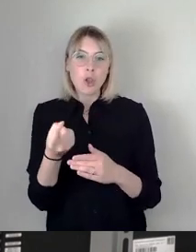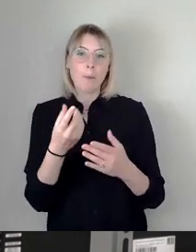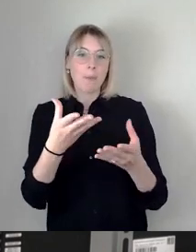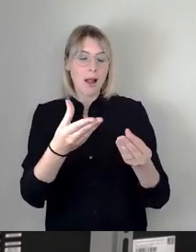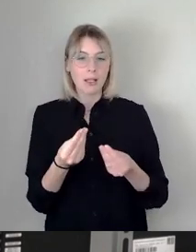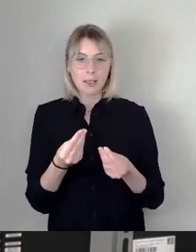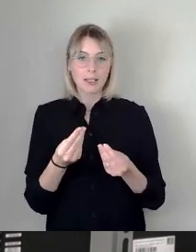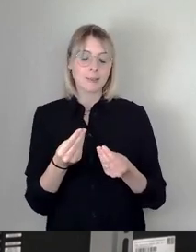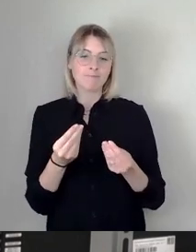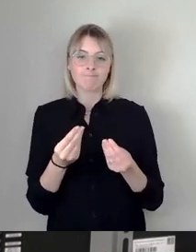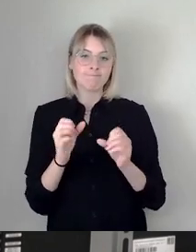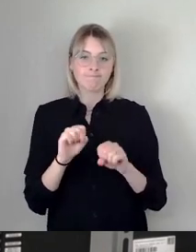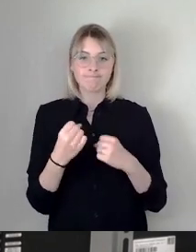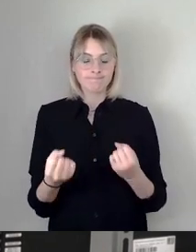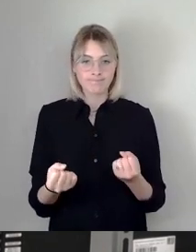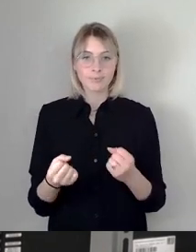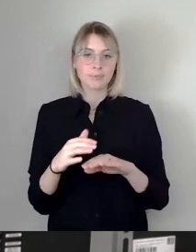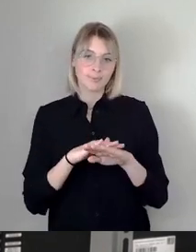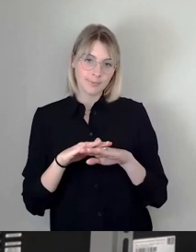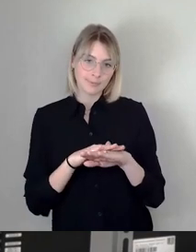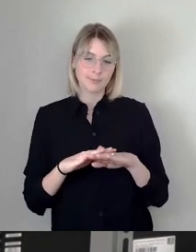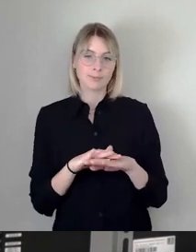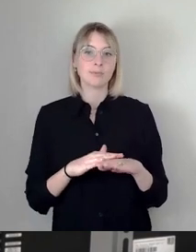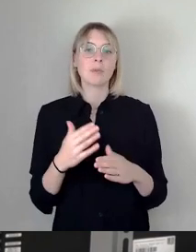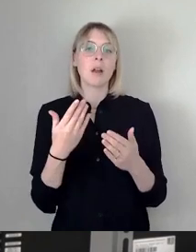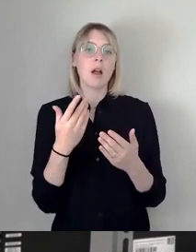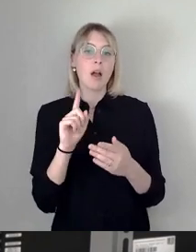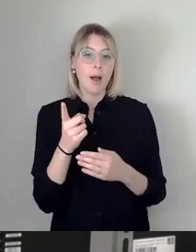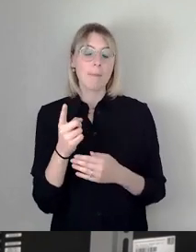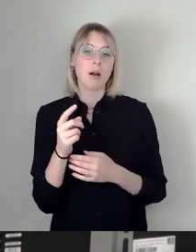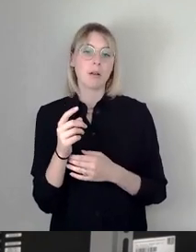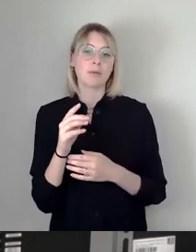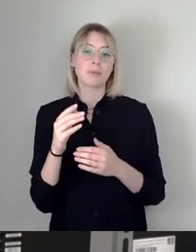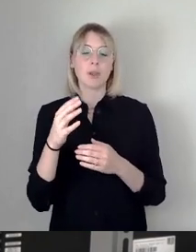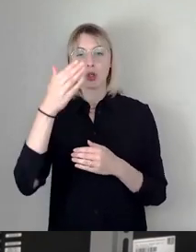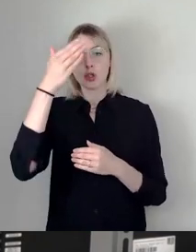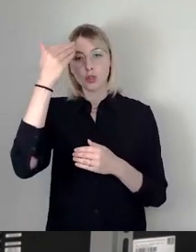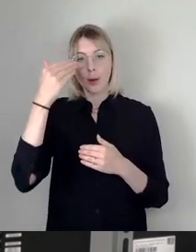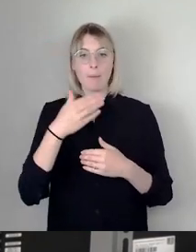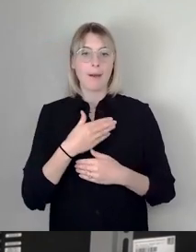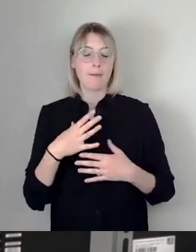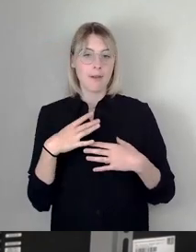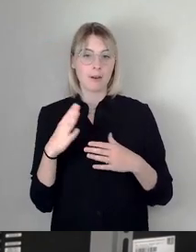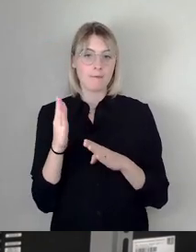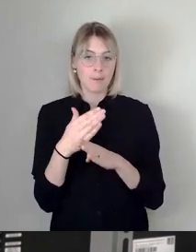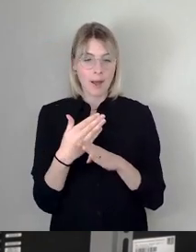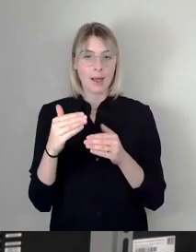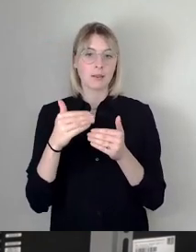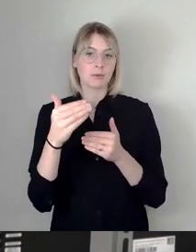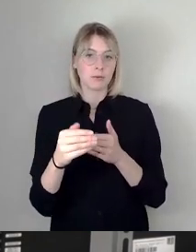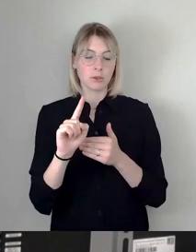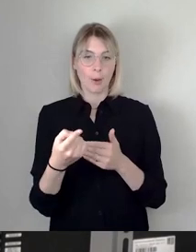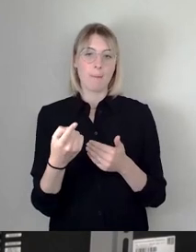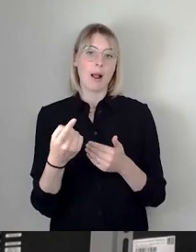verdient hätte. Stattdessen wird es nach den Sommerferien einen sehr guten Anlass geben, nämlich, und